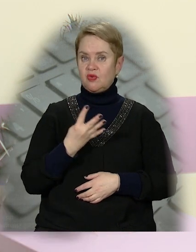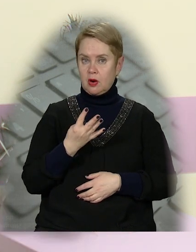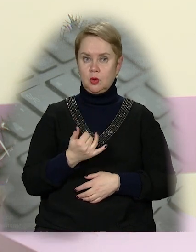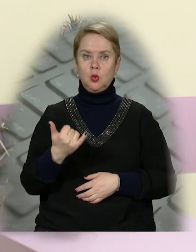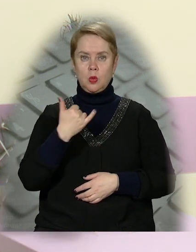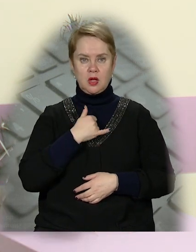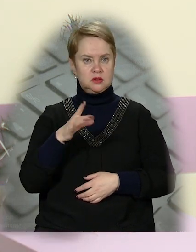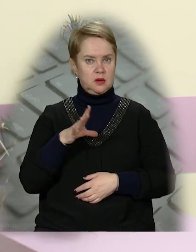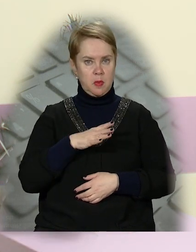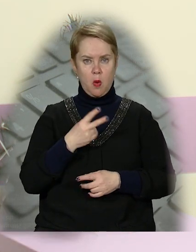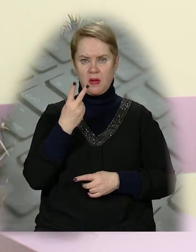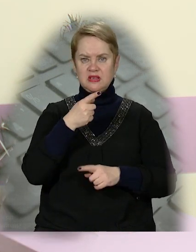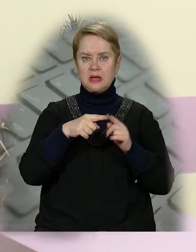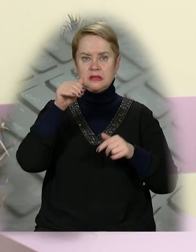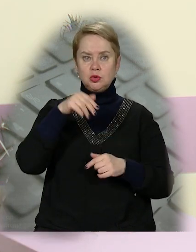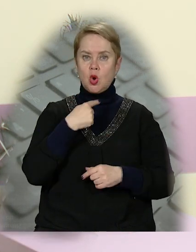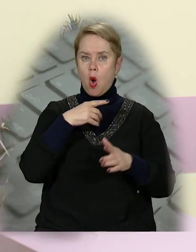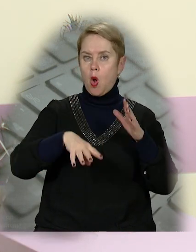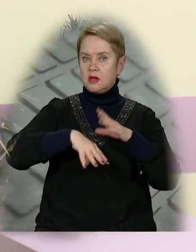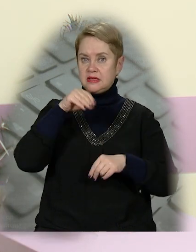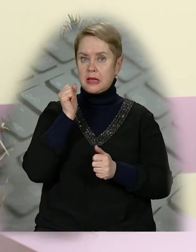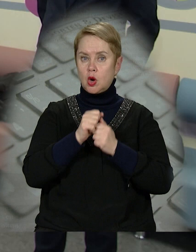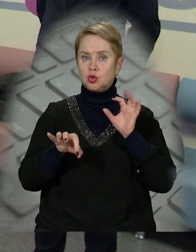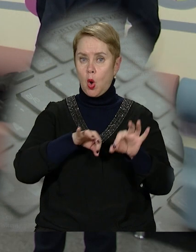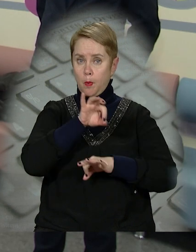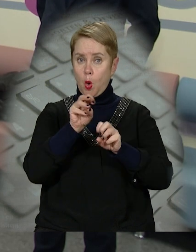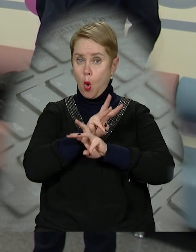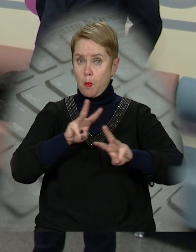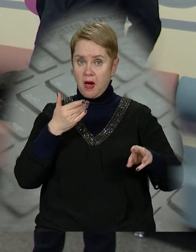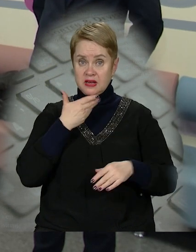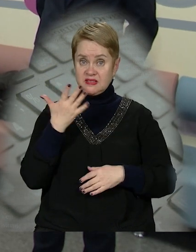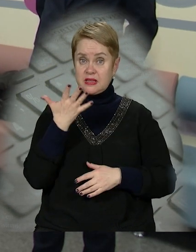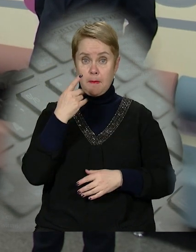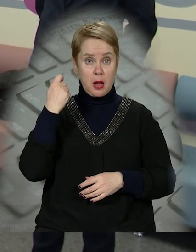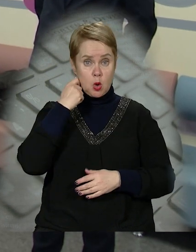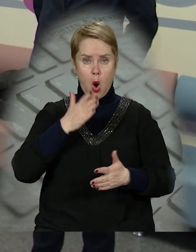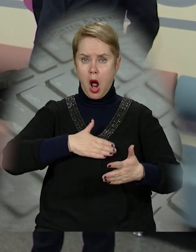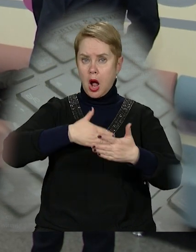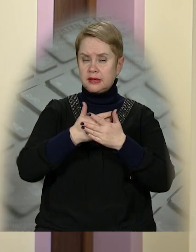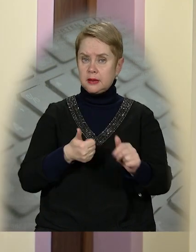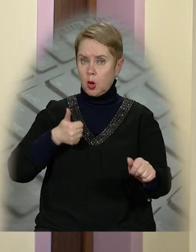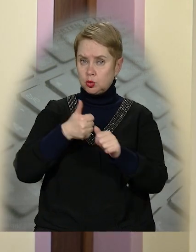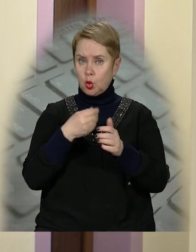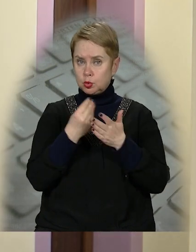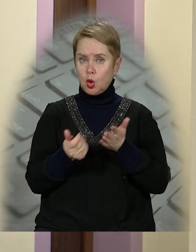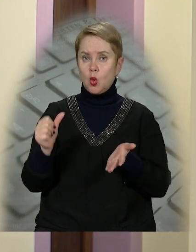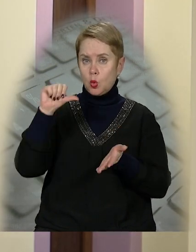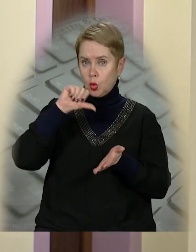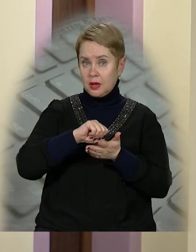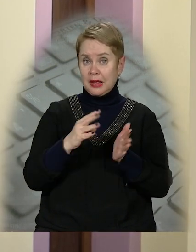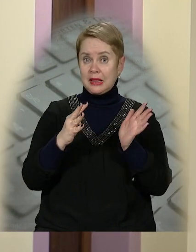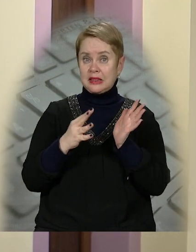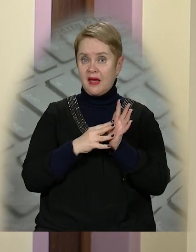четверті. Так що у нас було по 2,5 тисячі голосів на кожен проєкт. У мерії звітують, за 5 років активно долучалися до бюджету